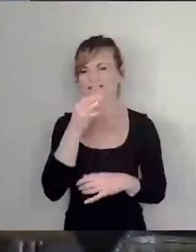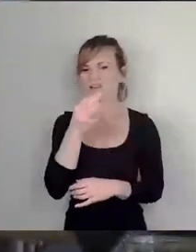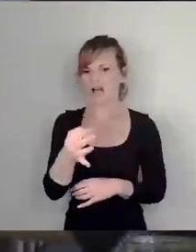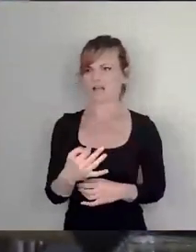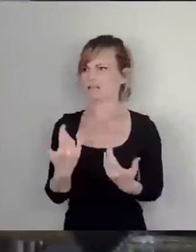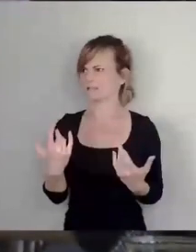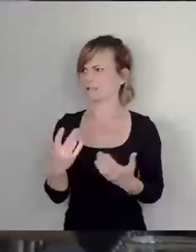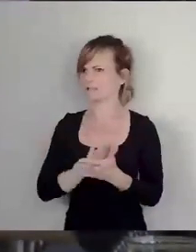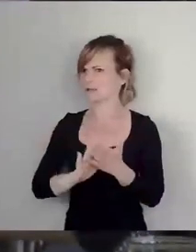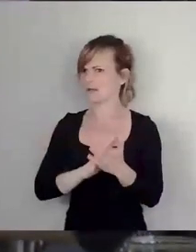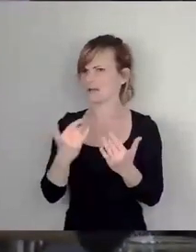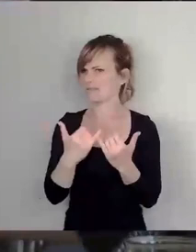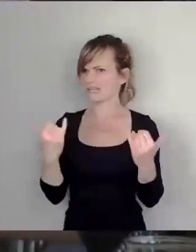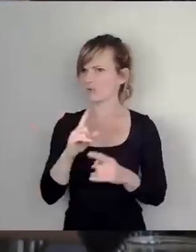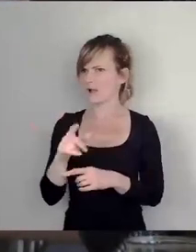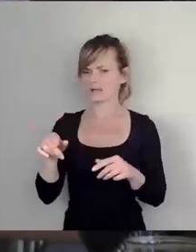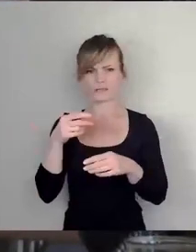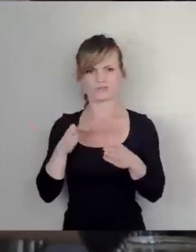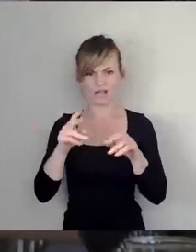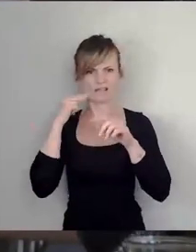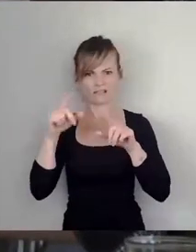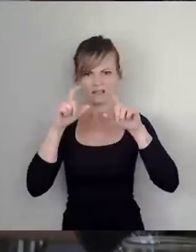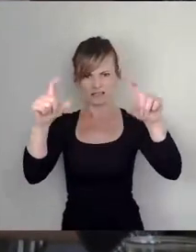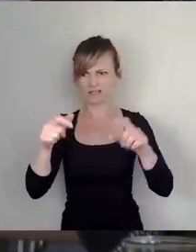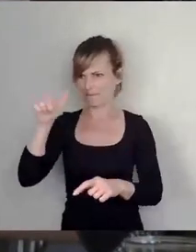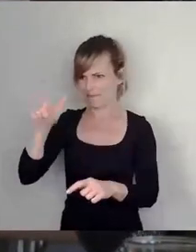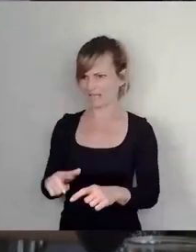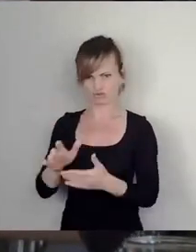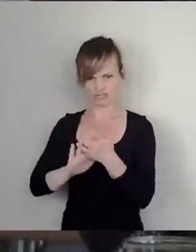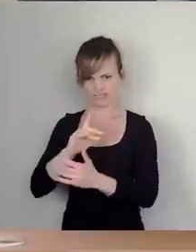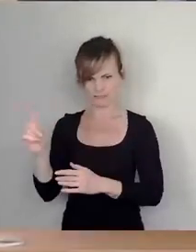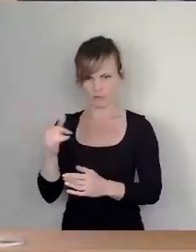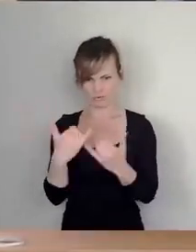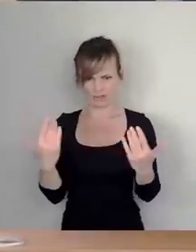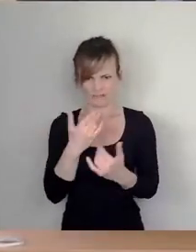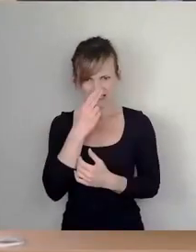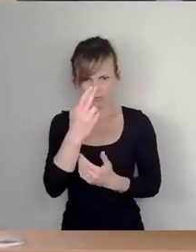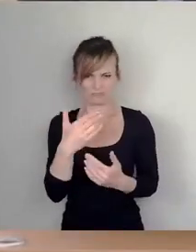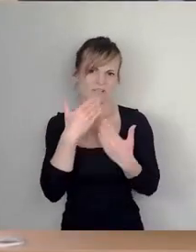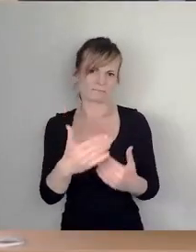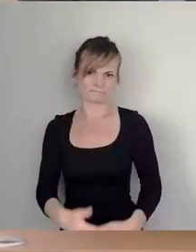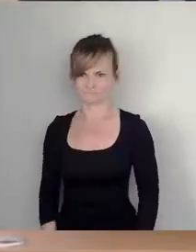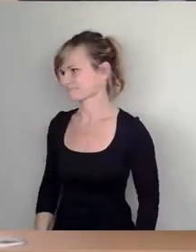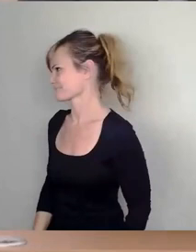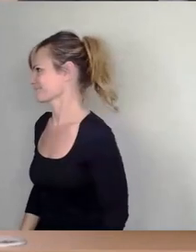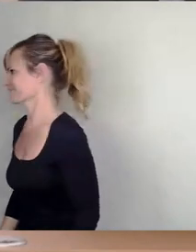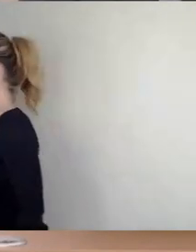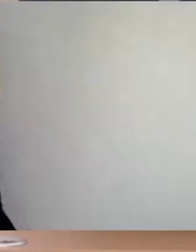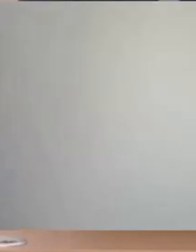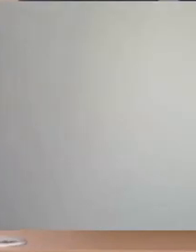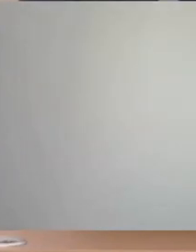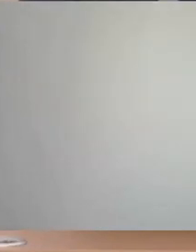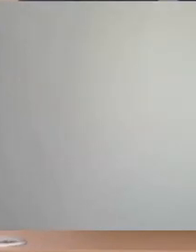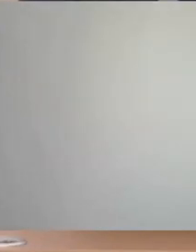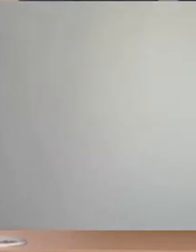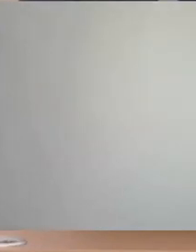nach Menschen benennen? Danke. Vielen Dank. Dann würden wir jetzt